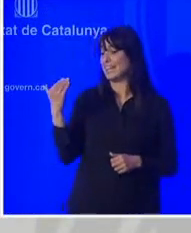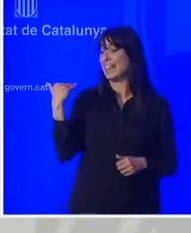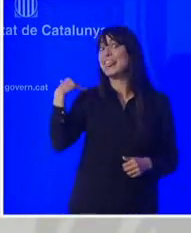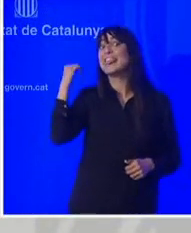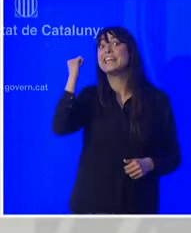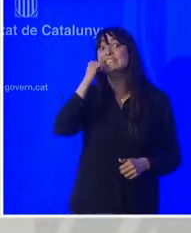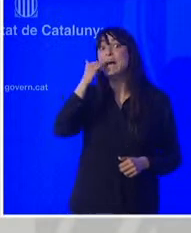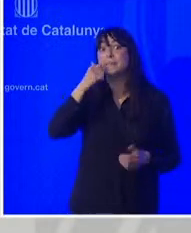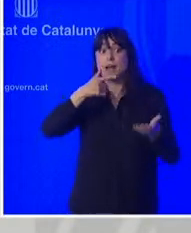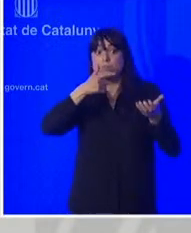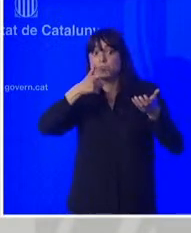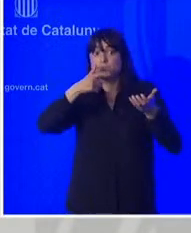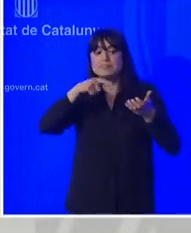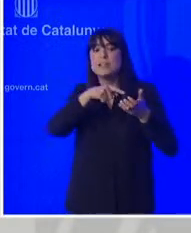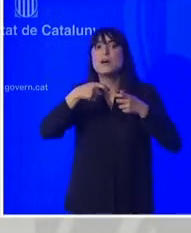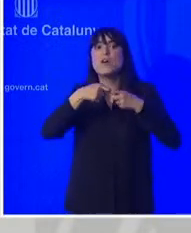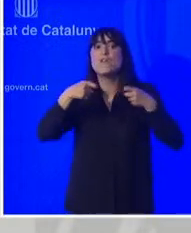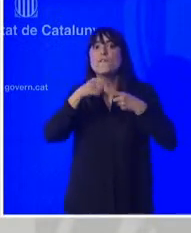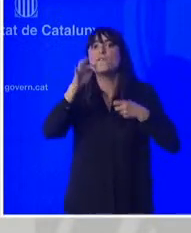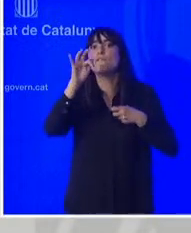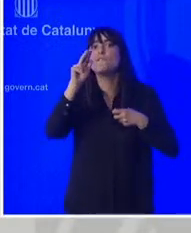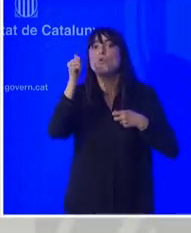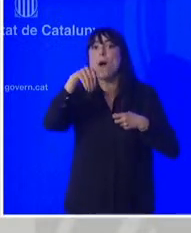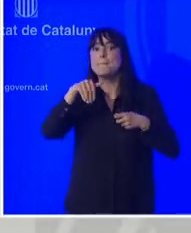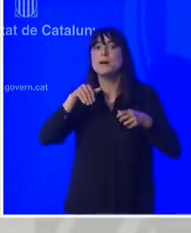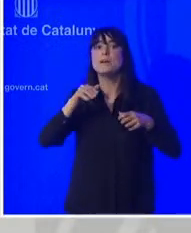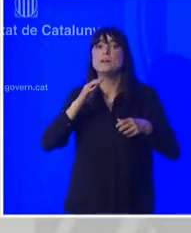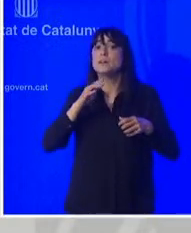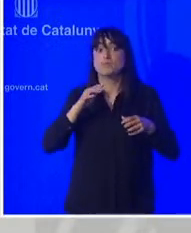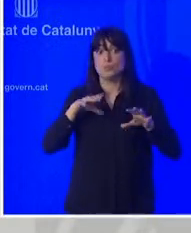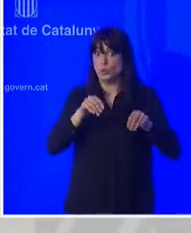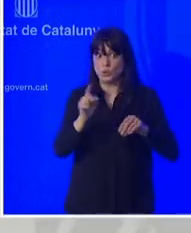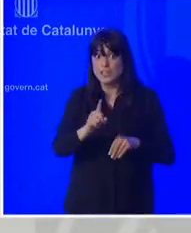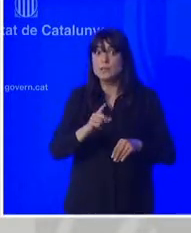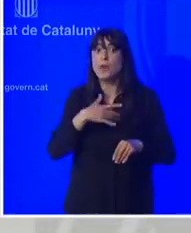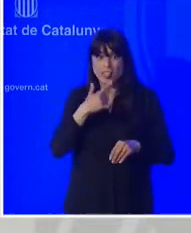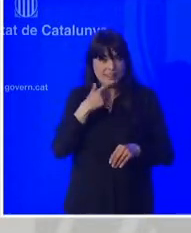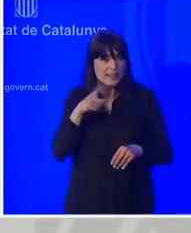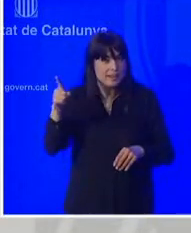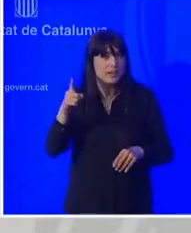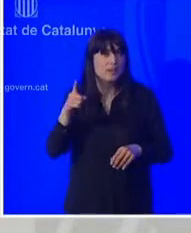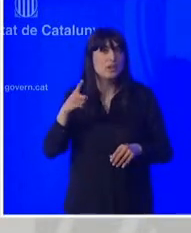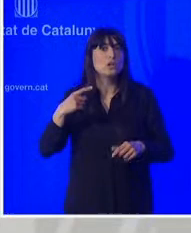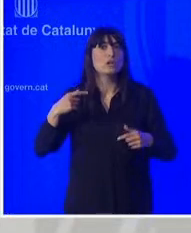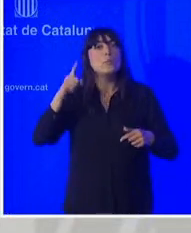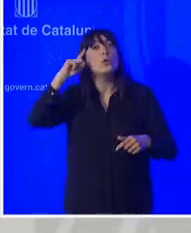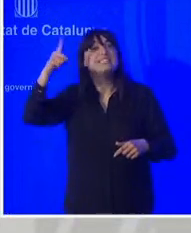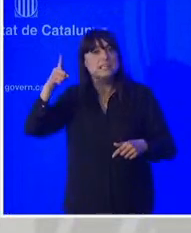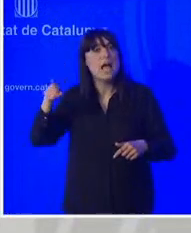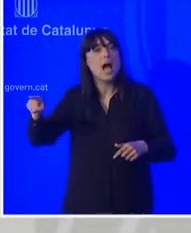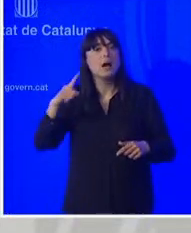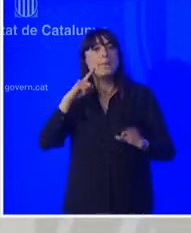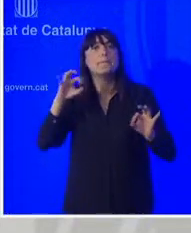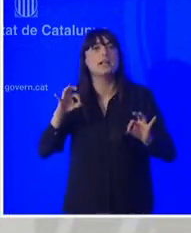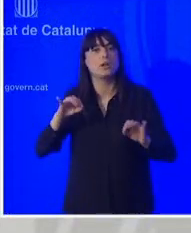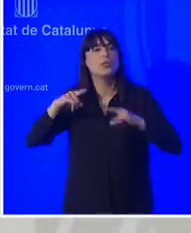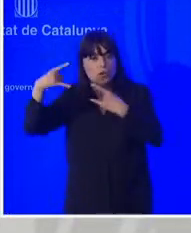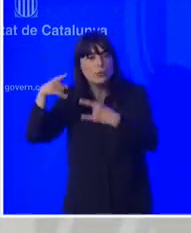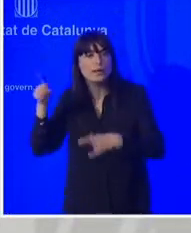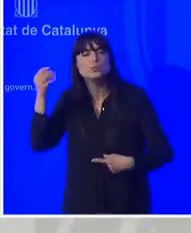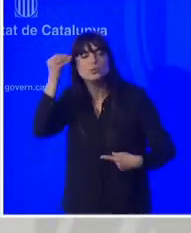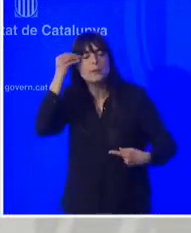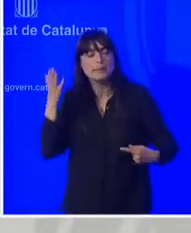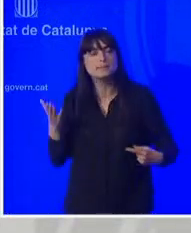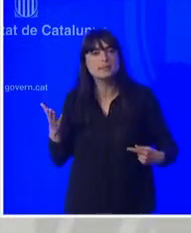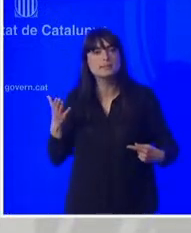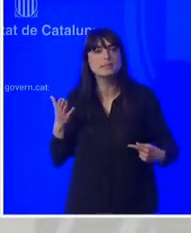en fi incrementar el risc per les forces de seguretat és a dir en tot cas no sé si ja va haver-hi ordres expresses del conseller d'Interior de no